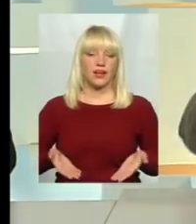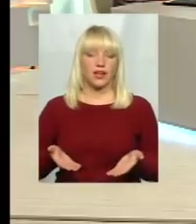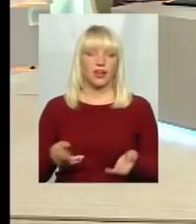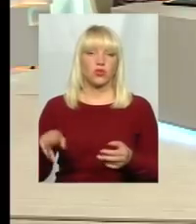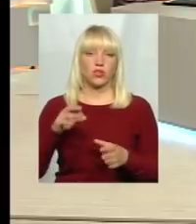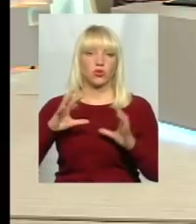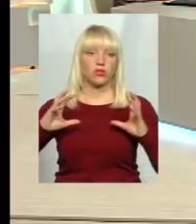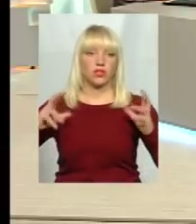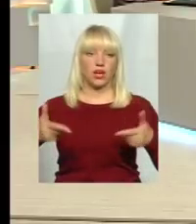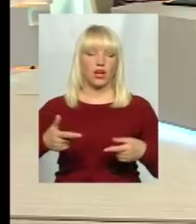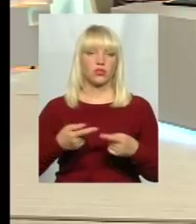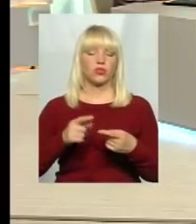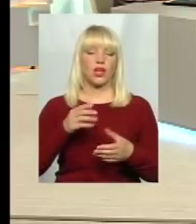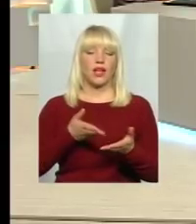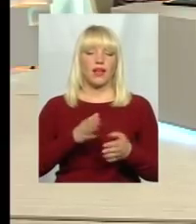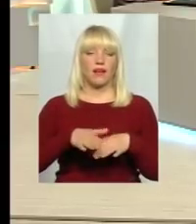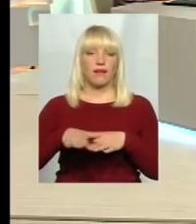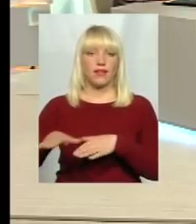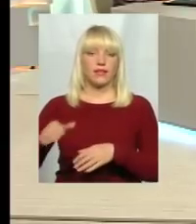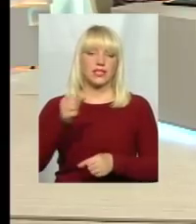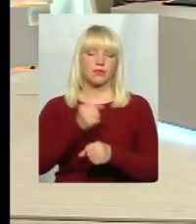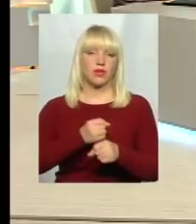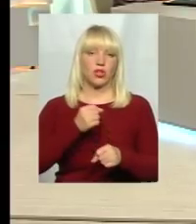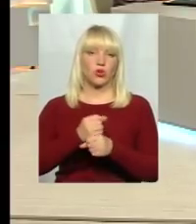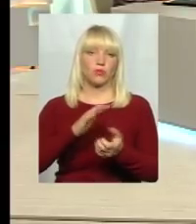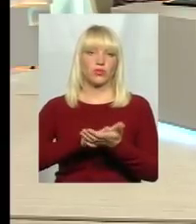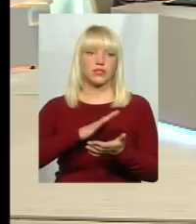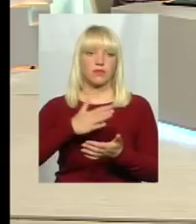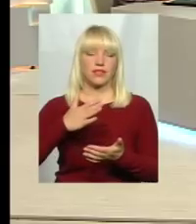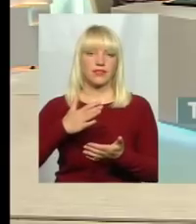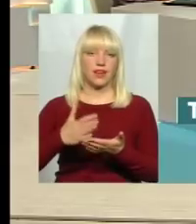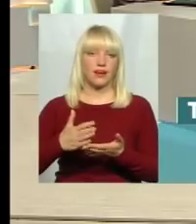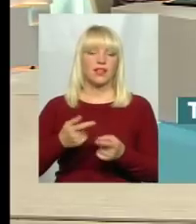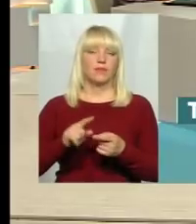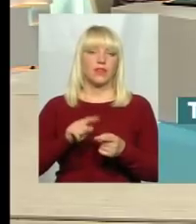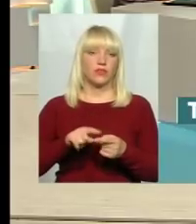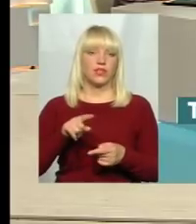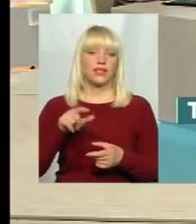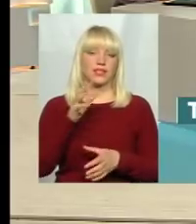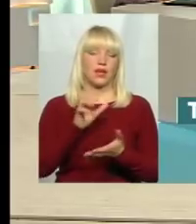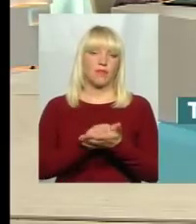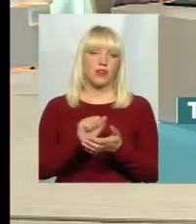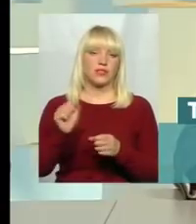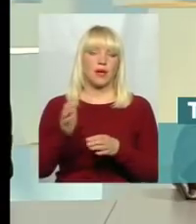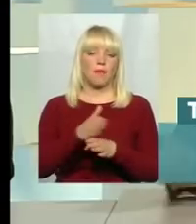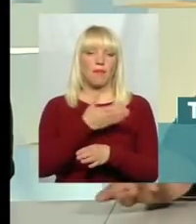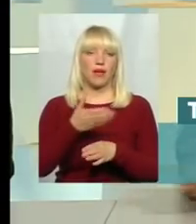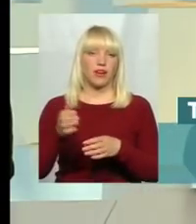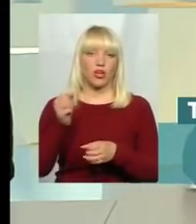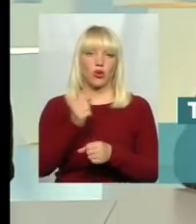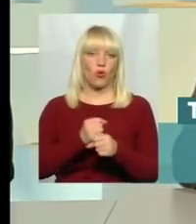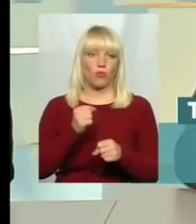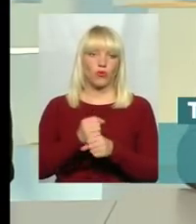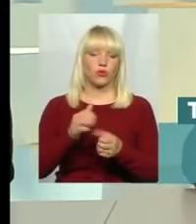лінію з переробки сміття, сміттєсортувальну лінію запустили. Тобто, вони займаються цією переробкою, сортуванням. На сьогоднішній день